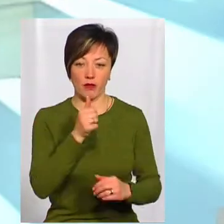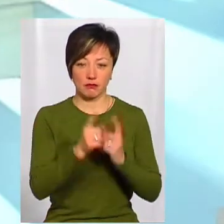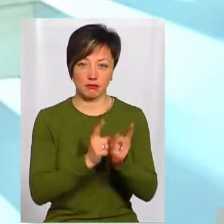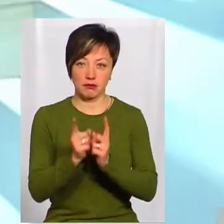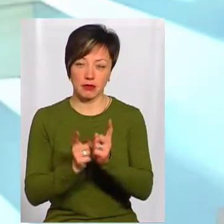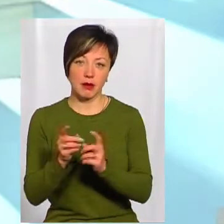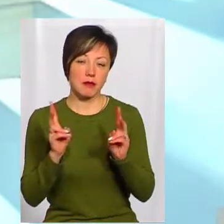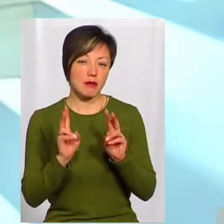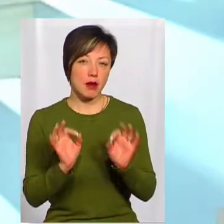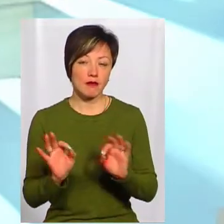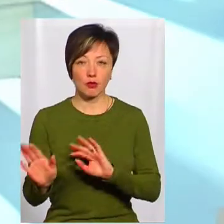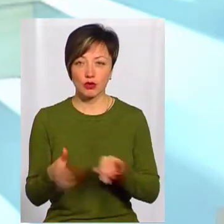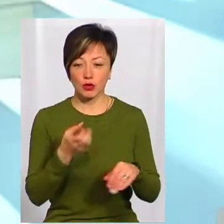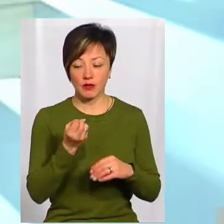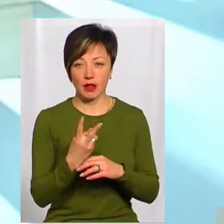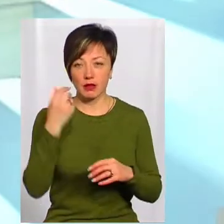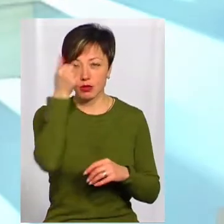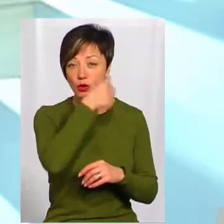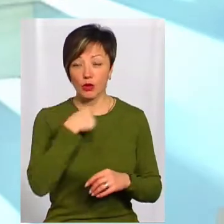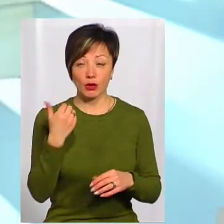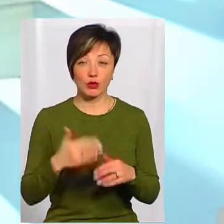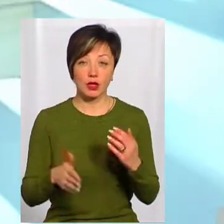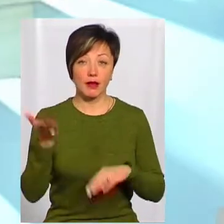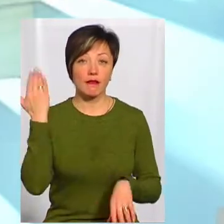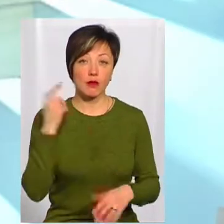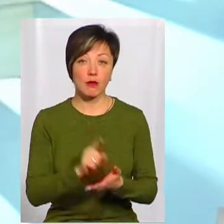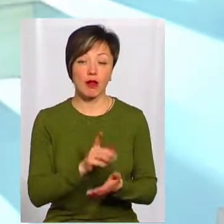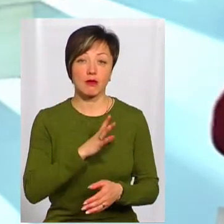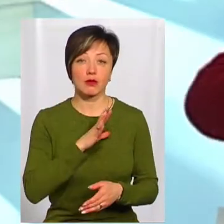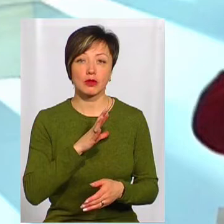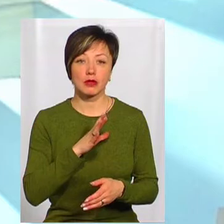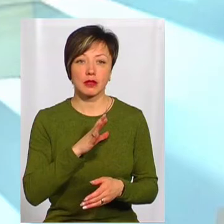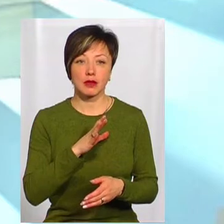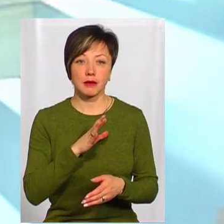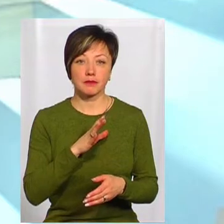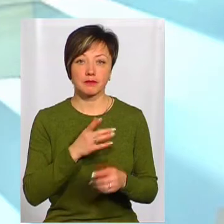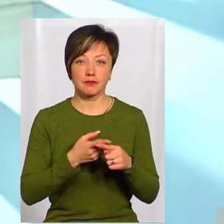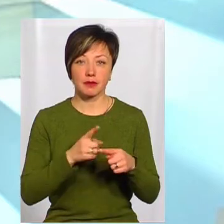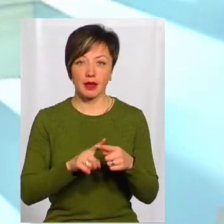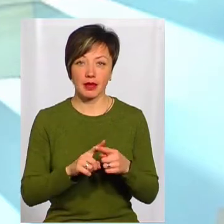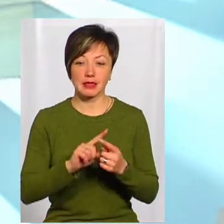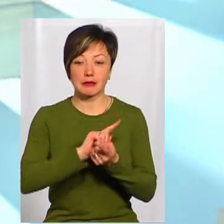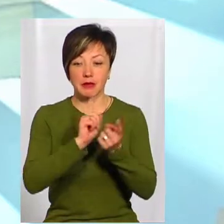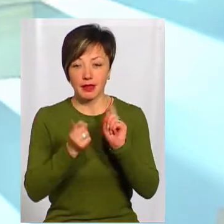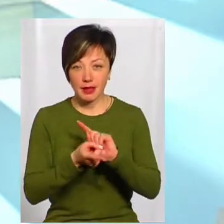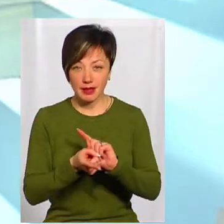років, але, правда, вже пройшло тих 12 років, вже давно мало б піти в другий бік, ще немає.